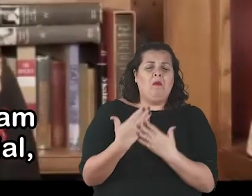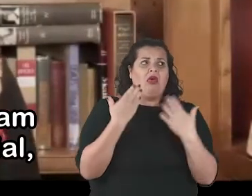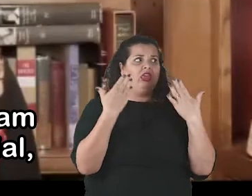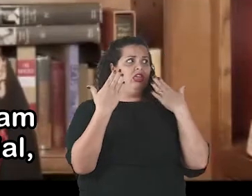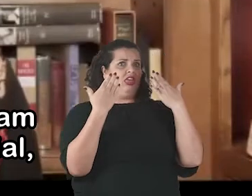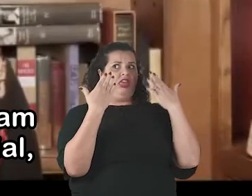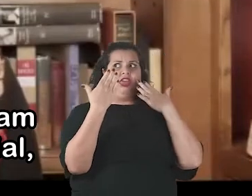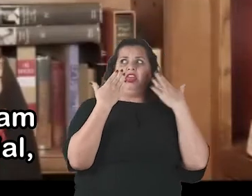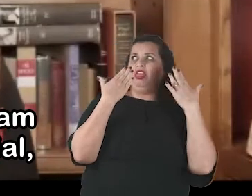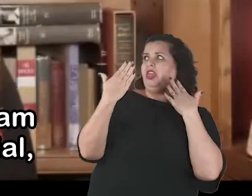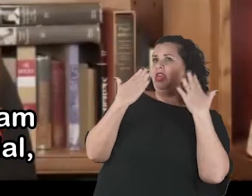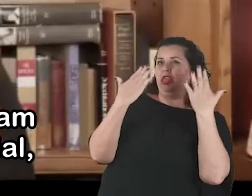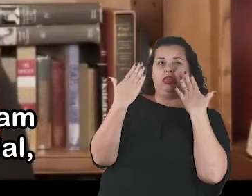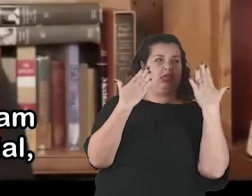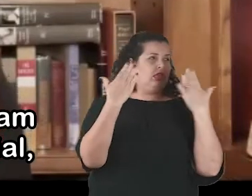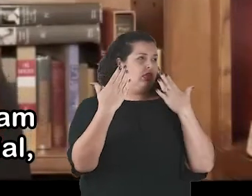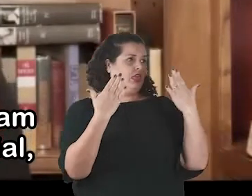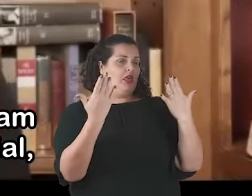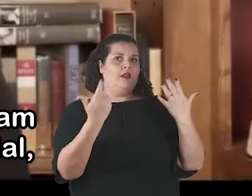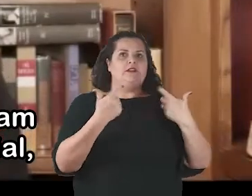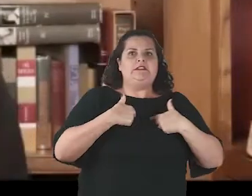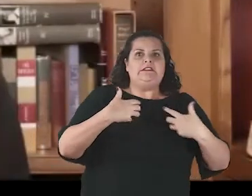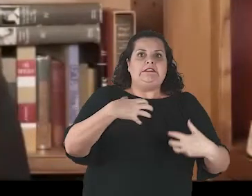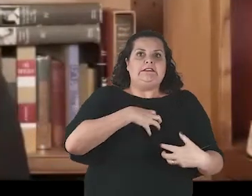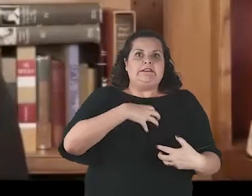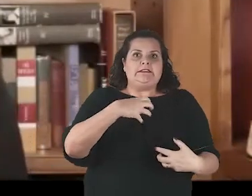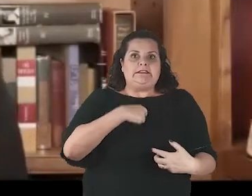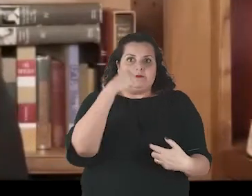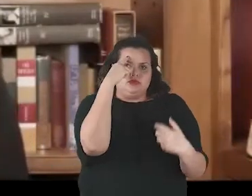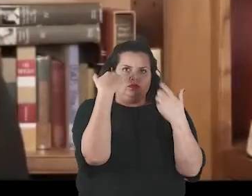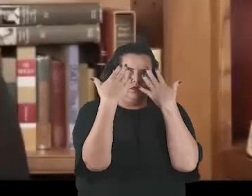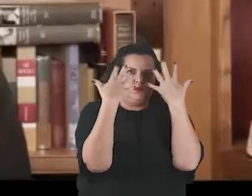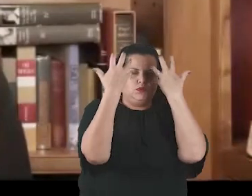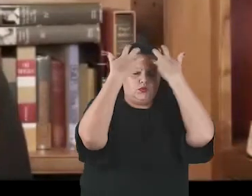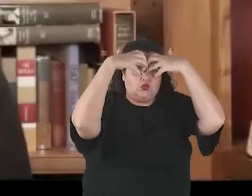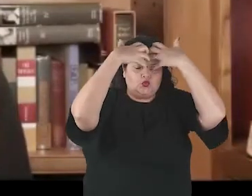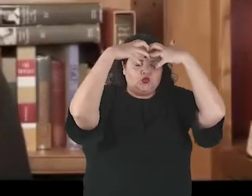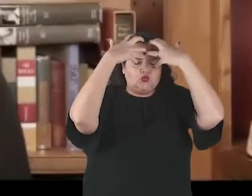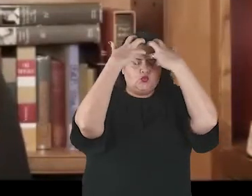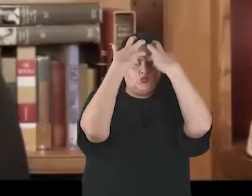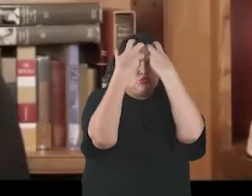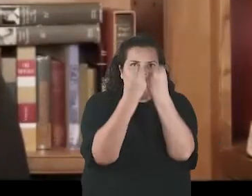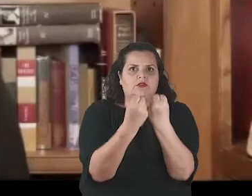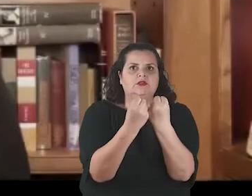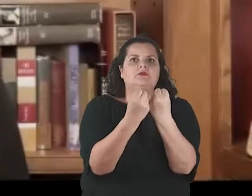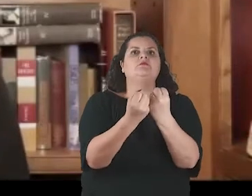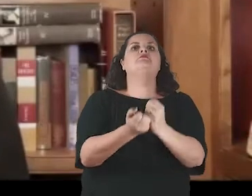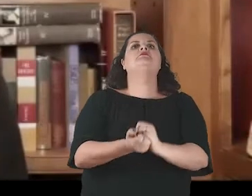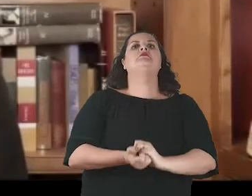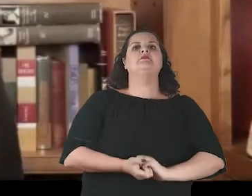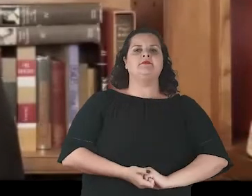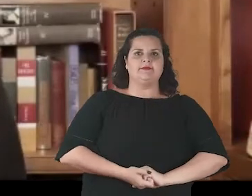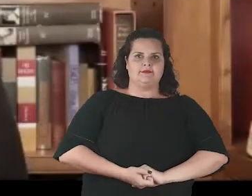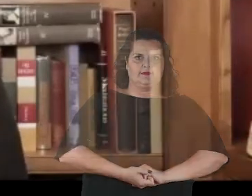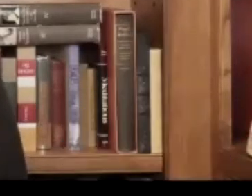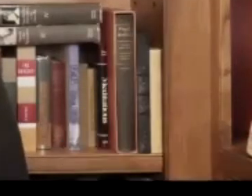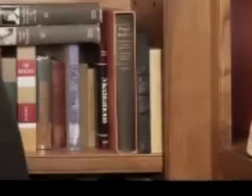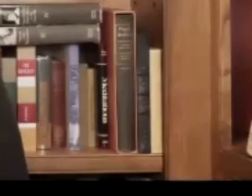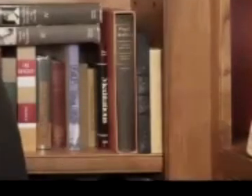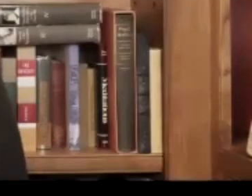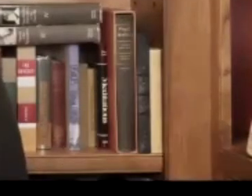engineered social comparison dynamics, subliminal cues, psychological micro-targeting, and much, much more.